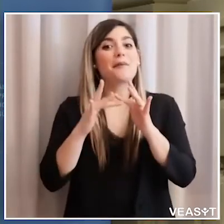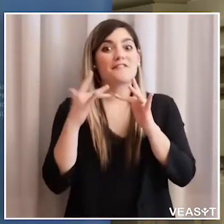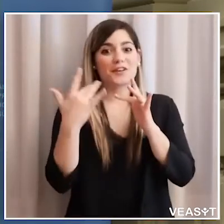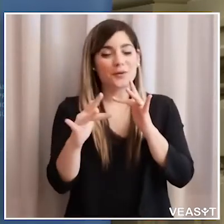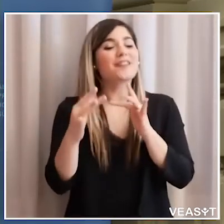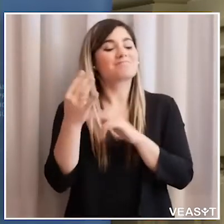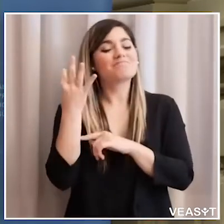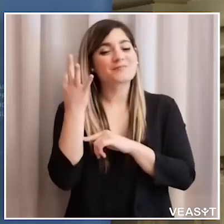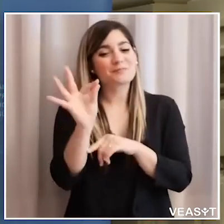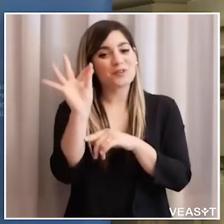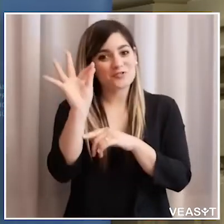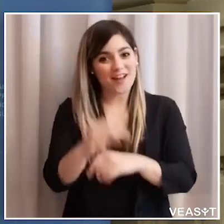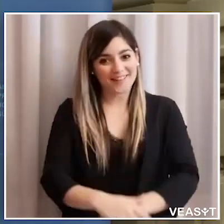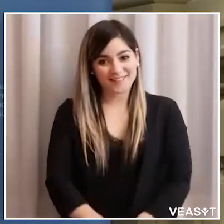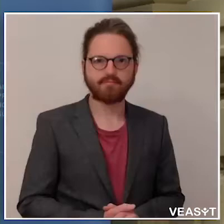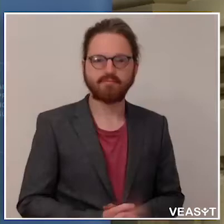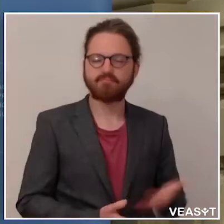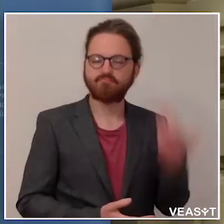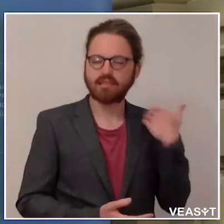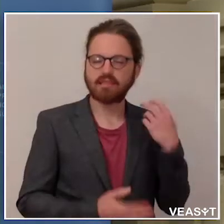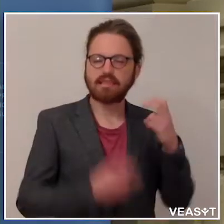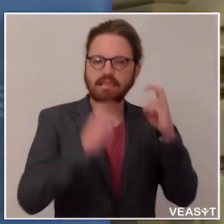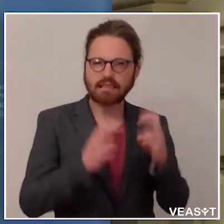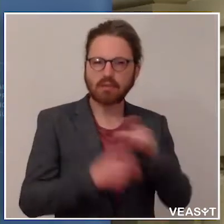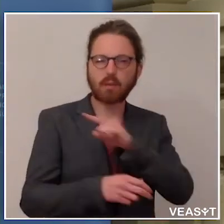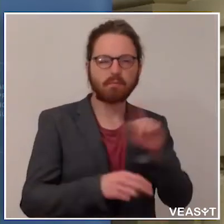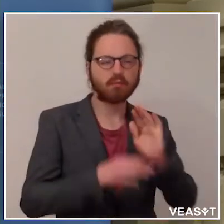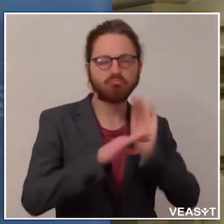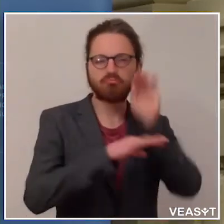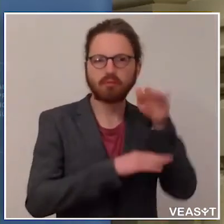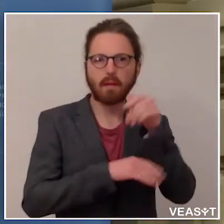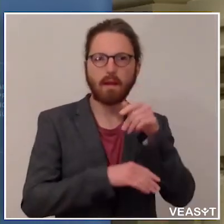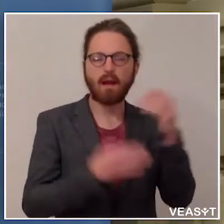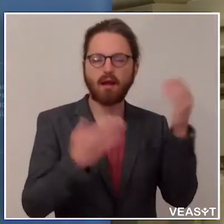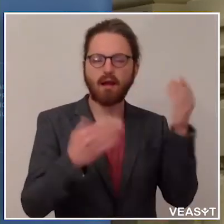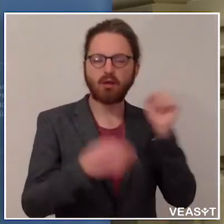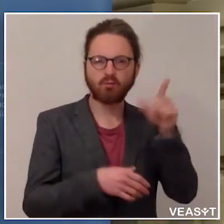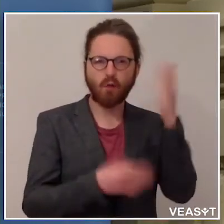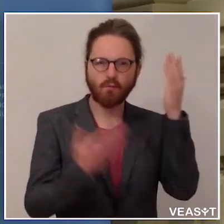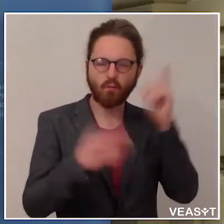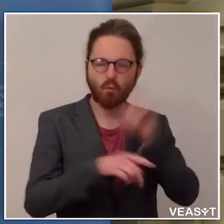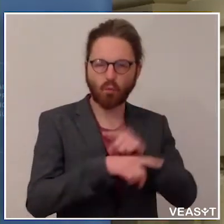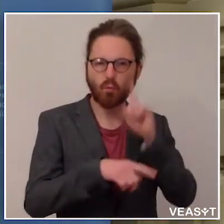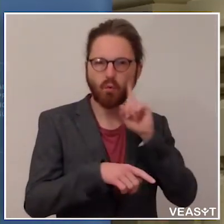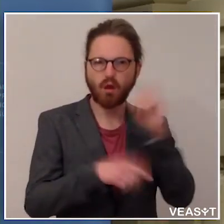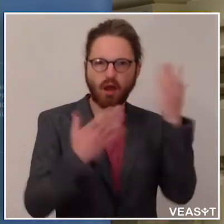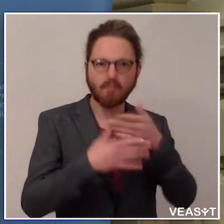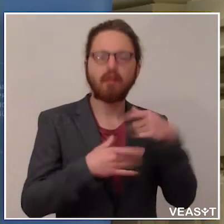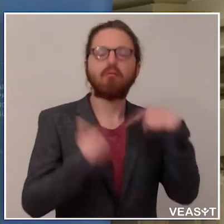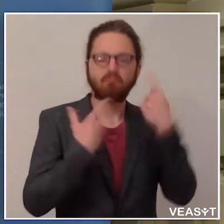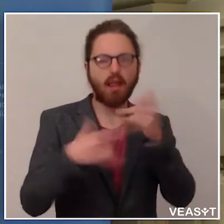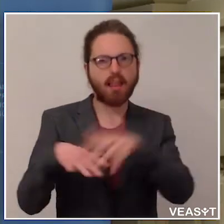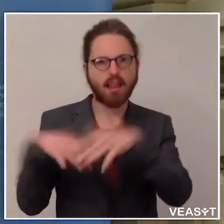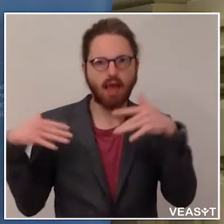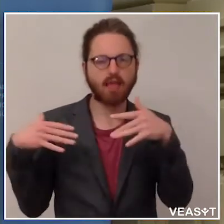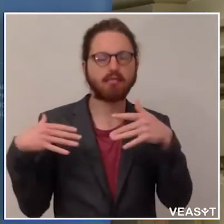speciale. Es war eine Sitzung bis nach Mitternacht, dann stand fest, der Südtiroler Landtag hat jenes Gesetz genehmigt, das die